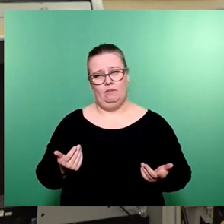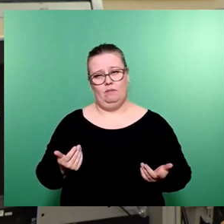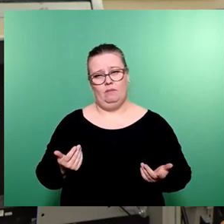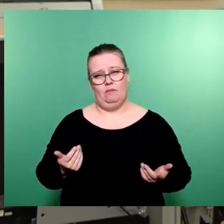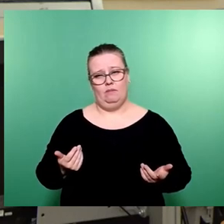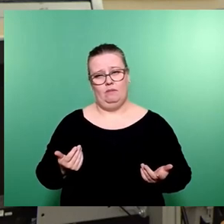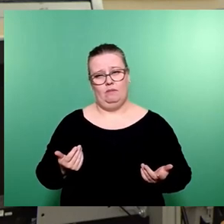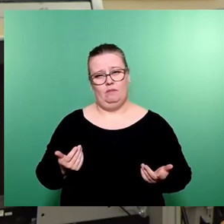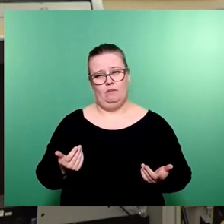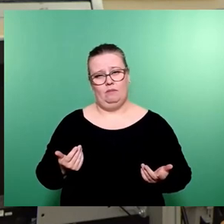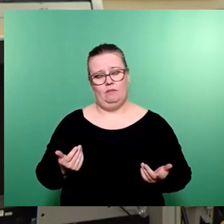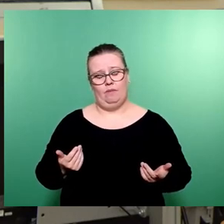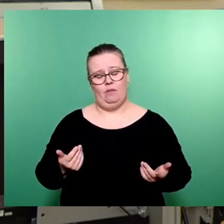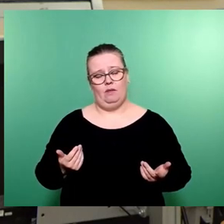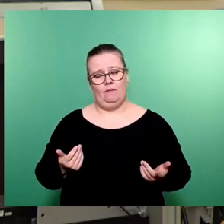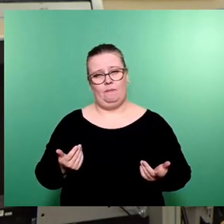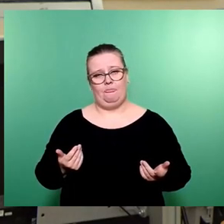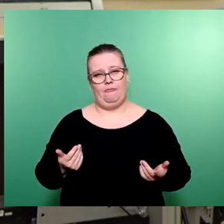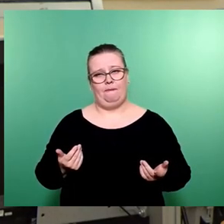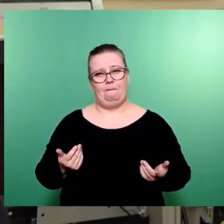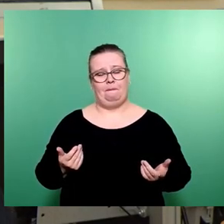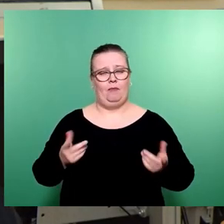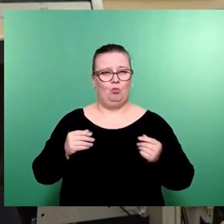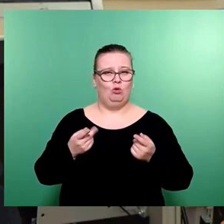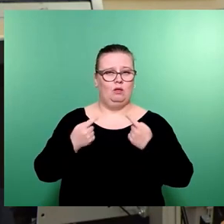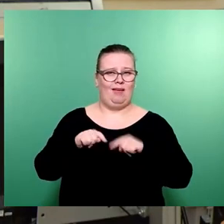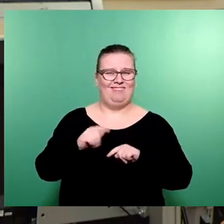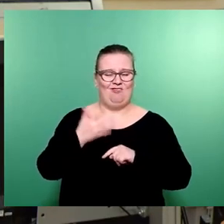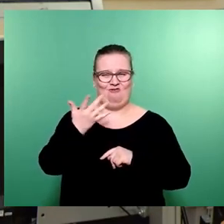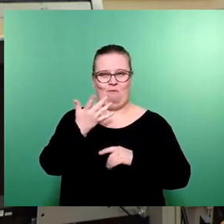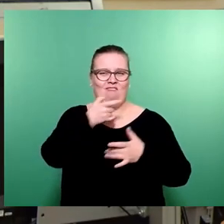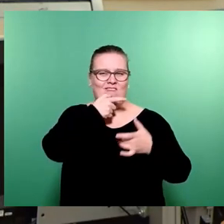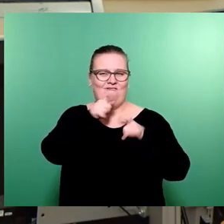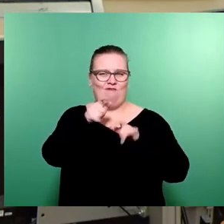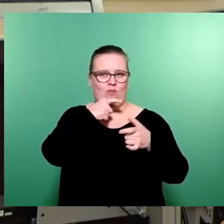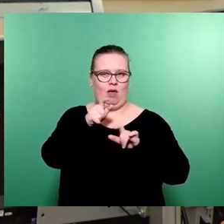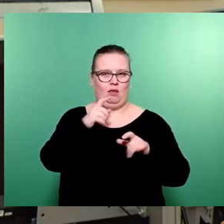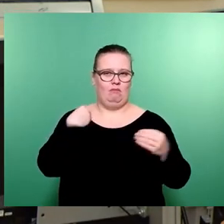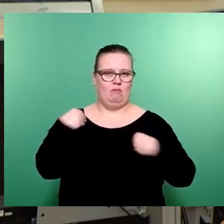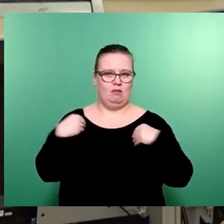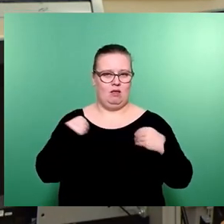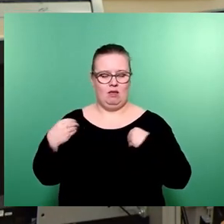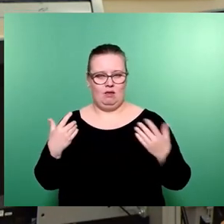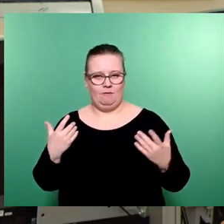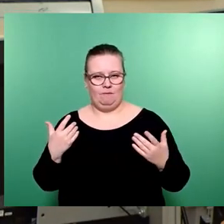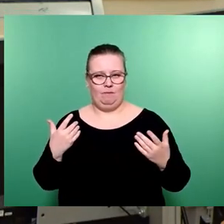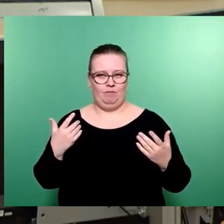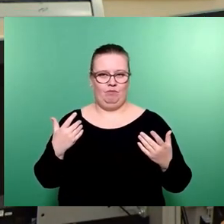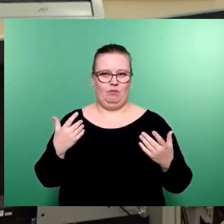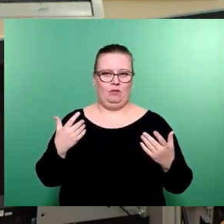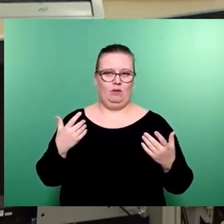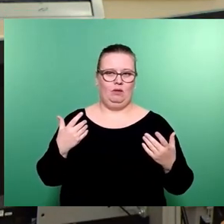Und die andere mehr, die uns jetzt mindestens in fünf Wortbeiträgen erzählt wurde, Pia Baco,